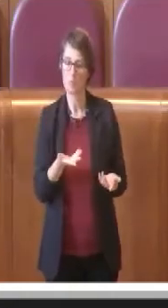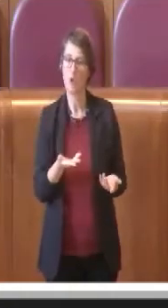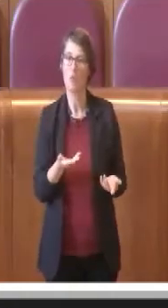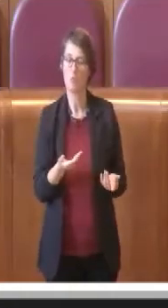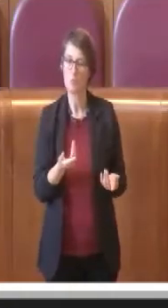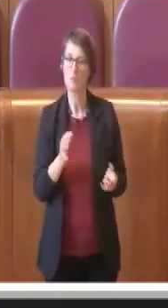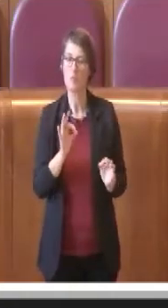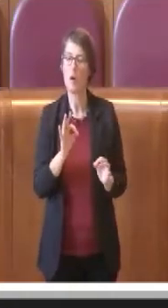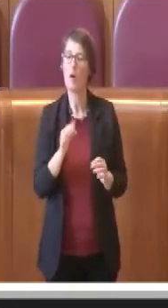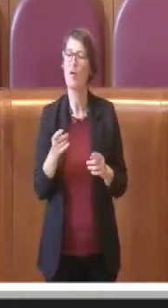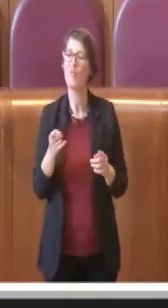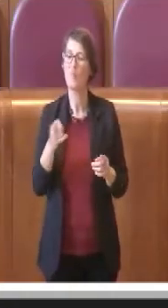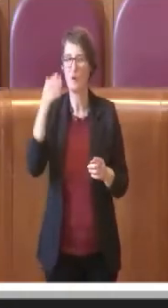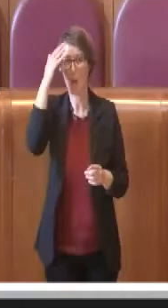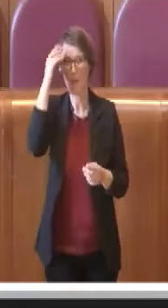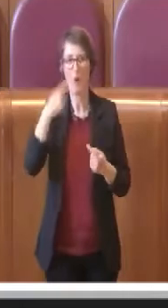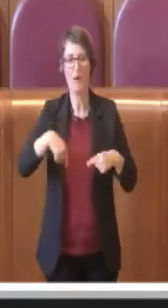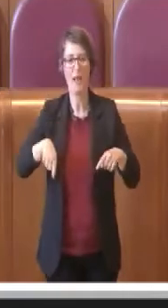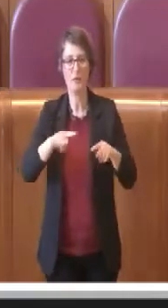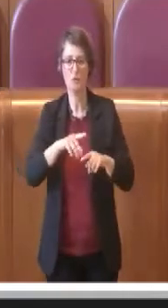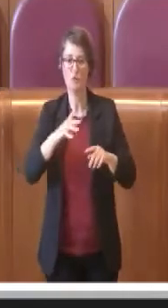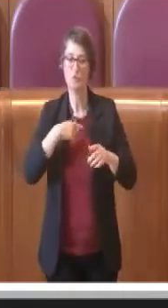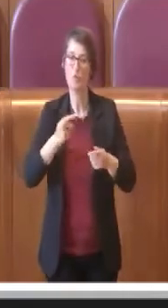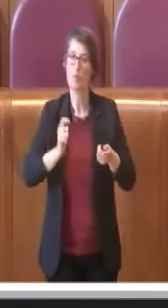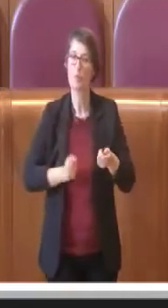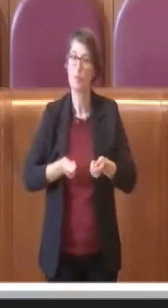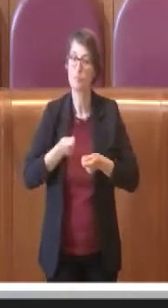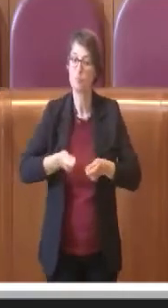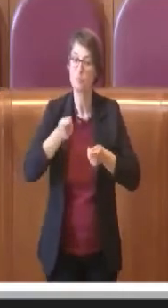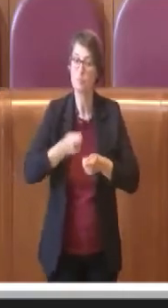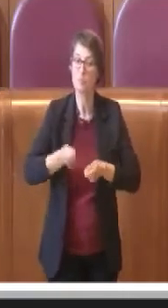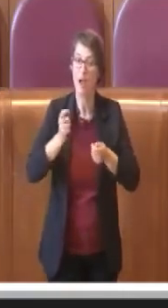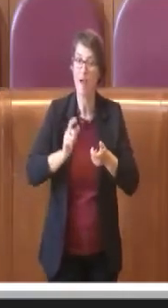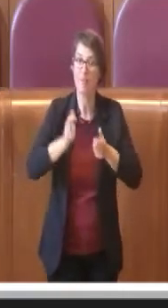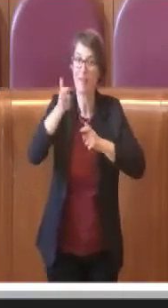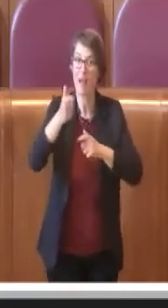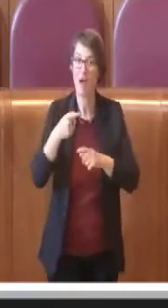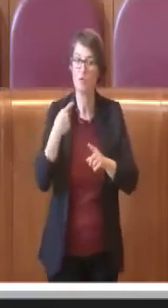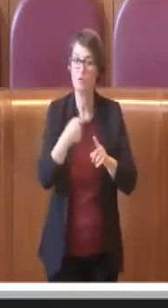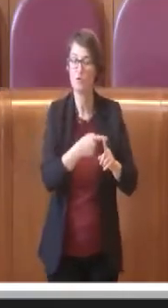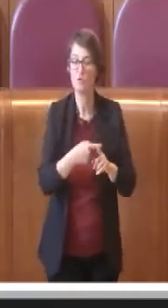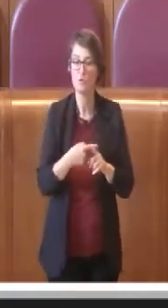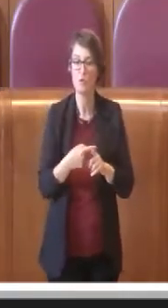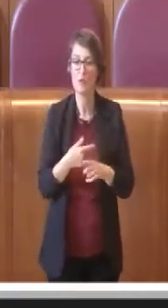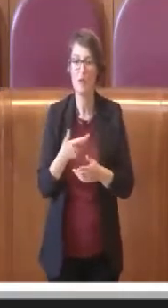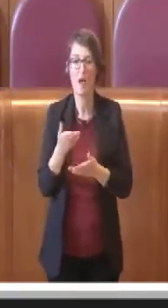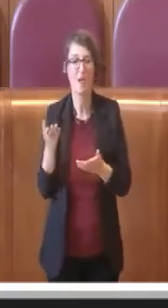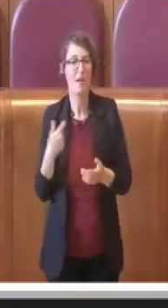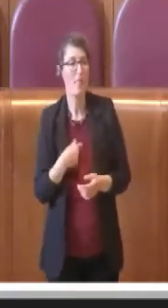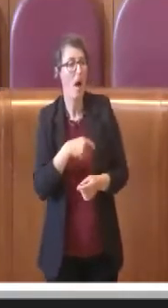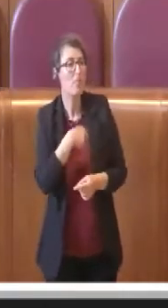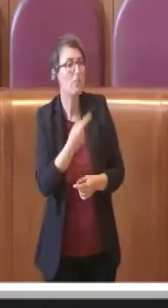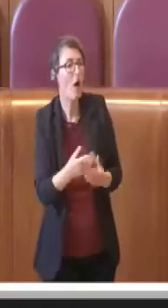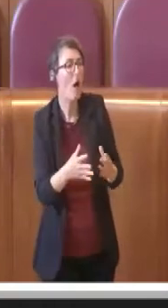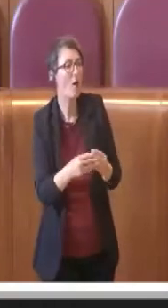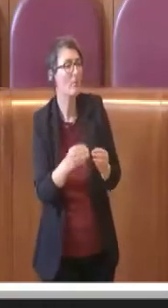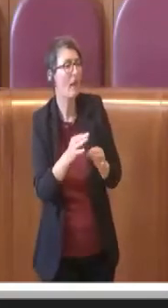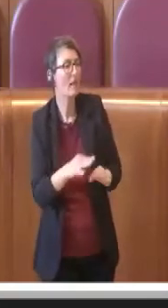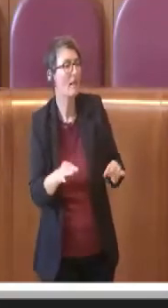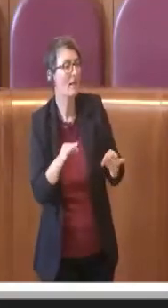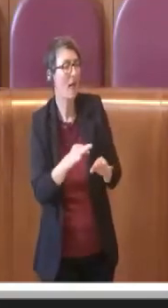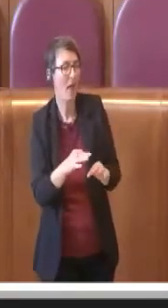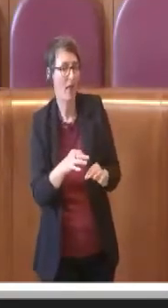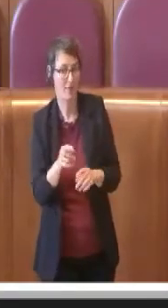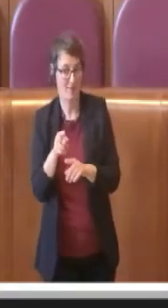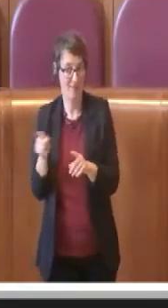giunta con l'analisi del rilancio dei cimiteri, ma non l'avete messa in atto, voi dicevate. Peccato che non era così, perché in